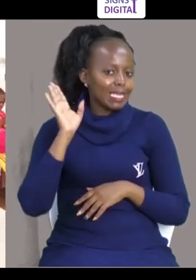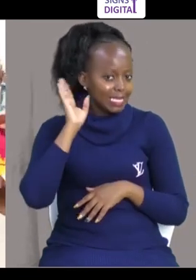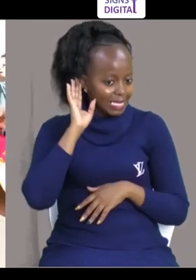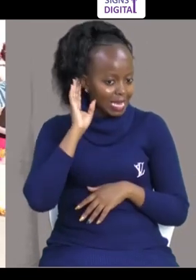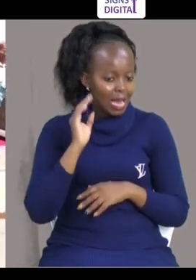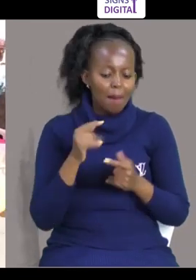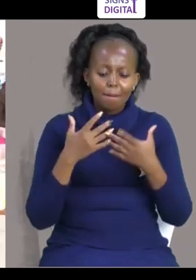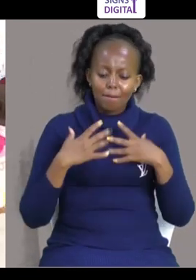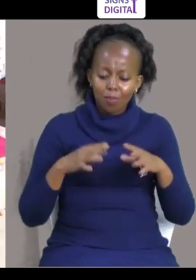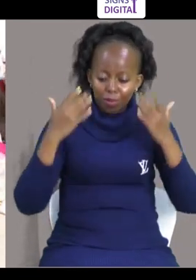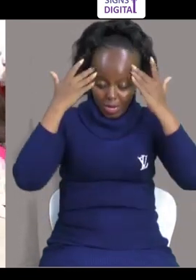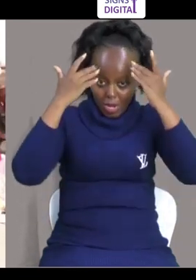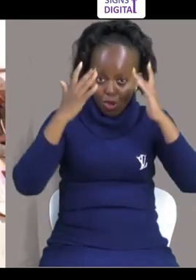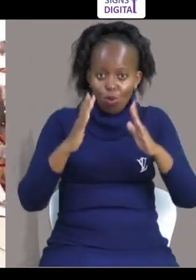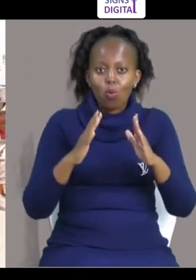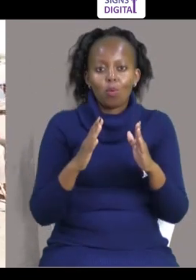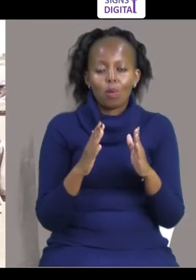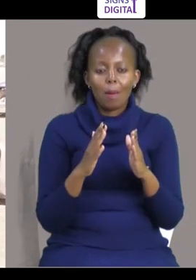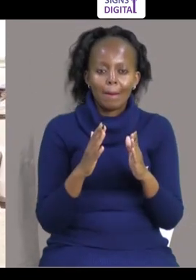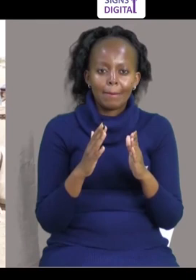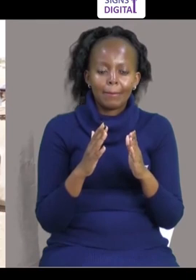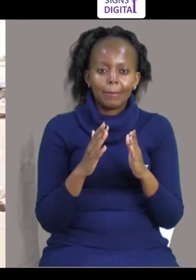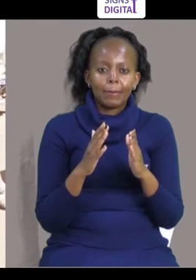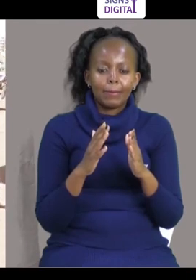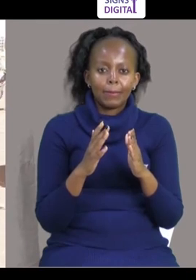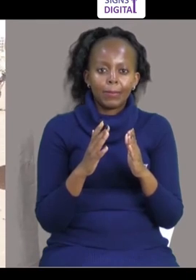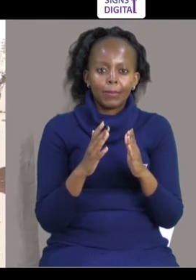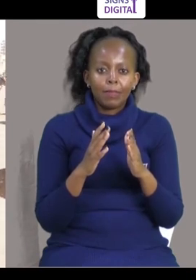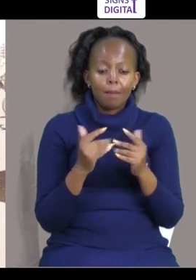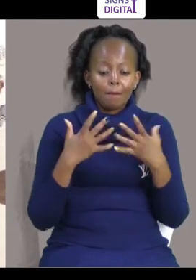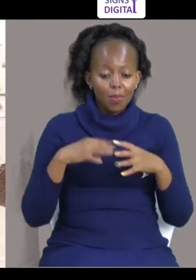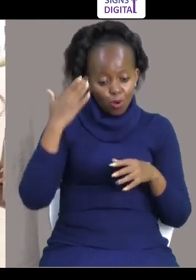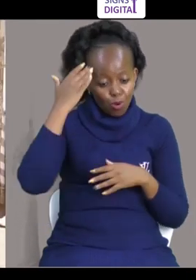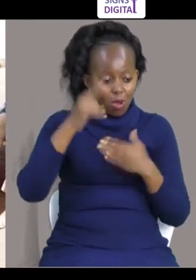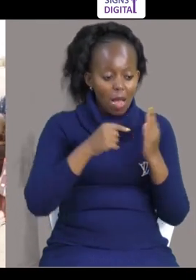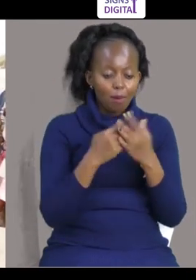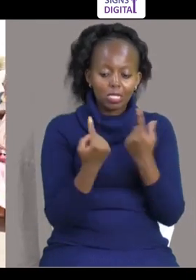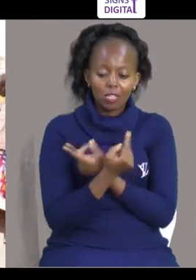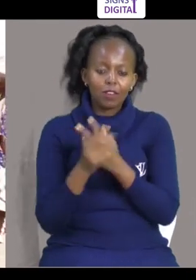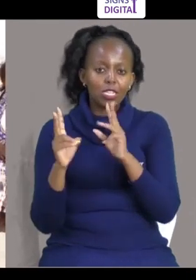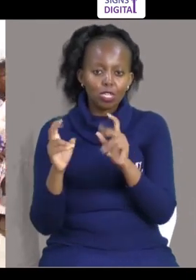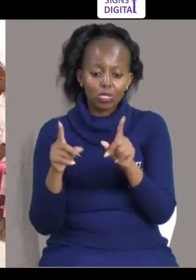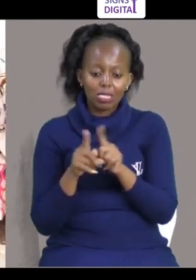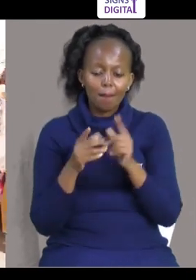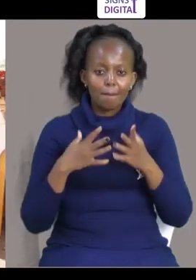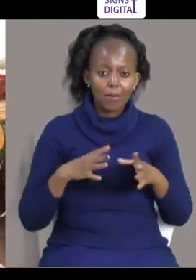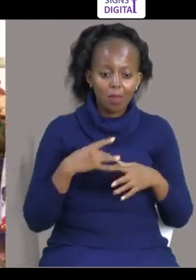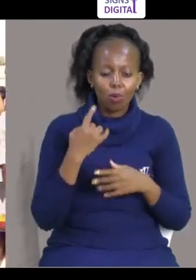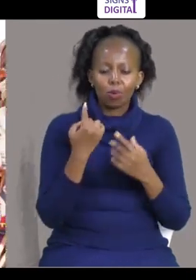Watu wanasikia Hawajurikani Watu wanasikia Maboyao Hayajurikani